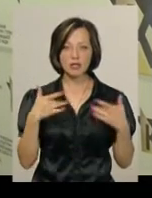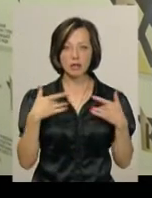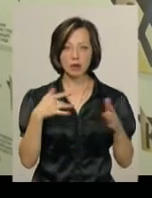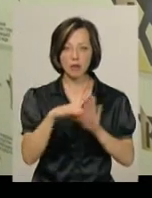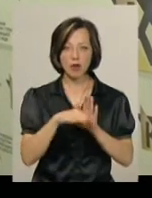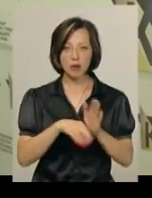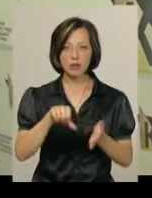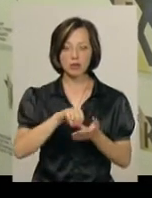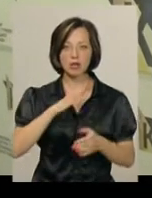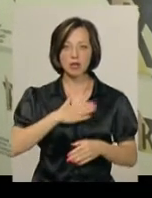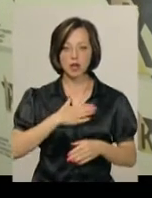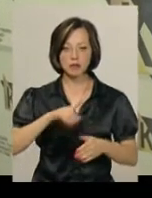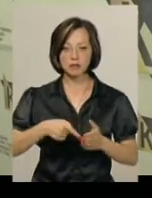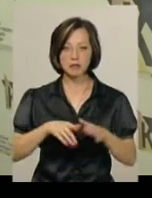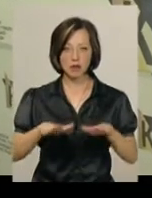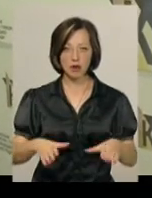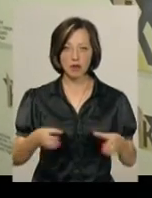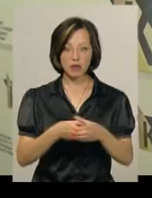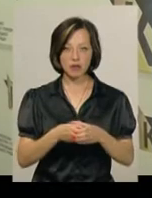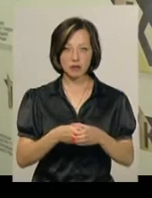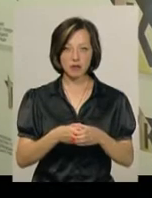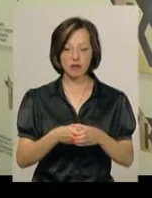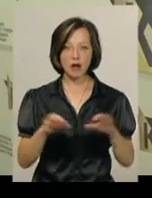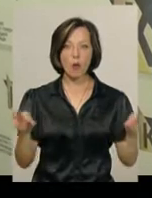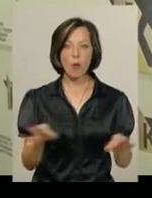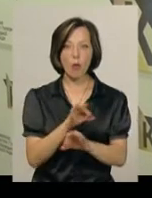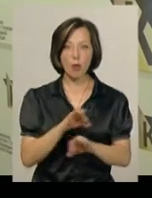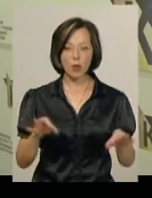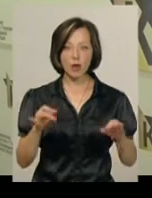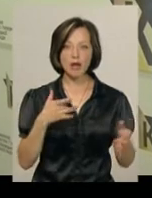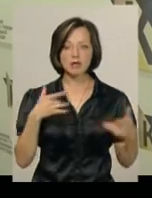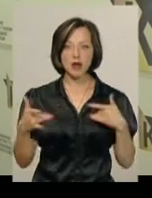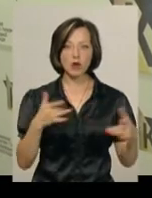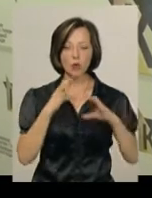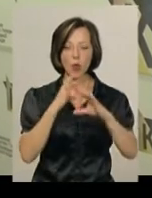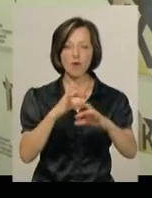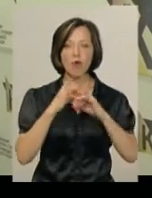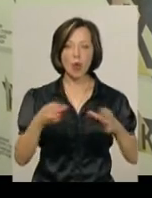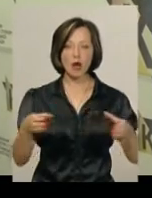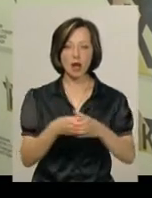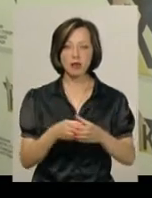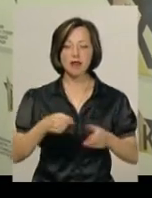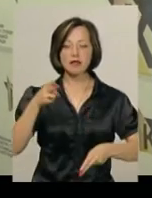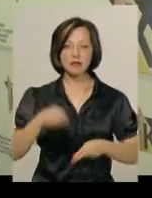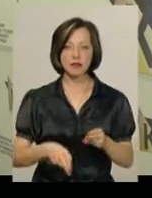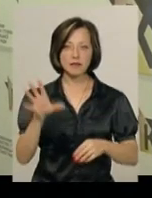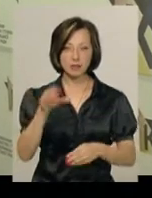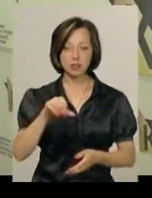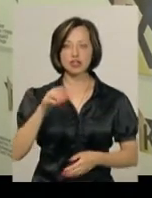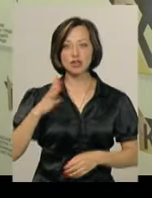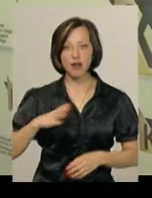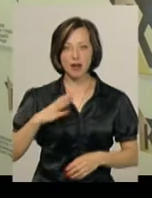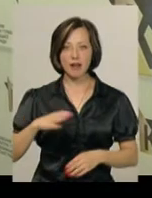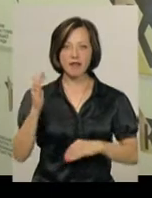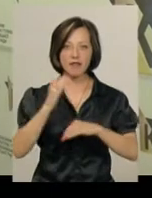програма за участі наших муніципальних колективів, академічного камерного хору і естрадно-духового оркестру. І на завершення всіх чекає